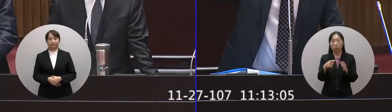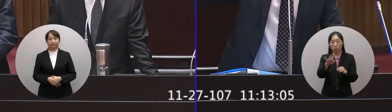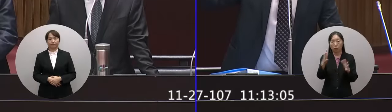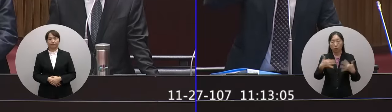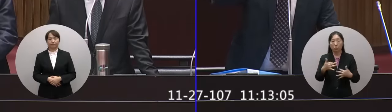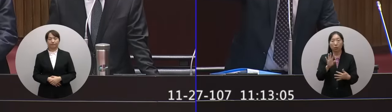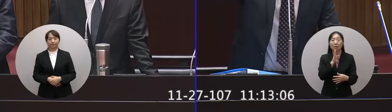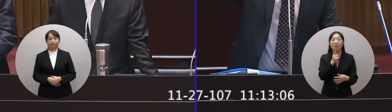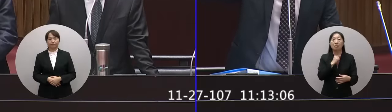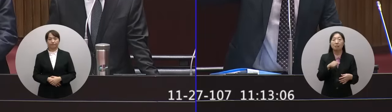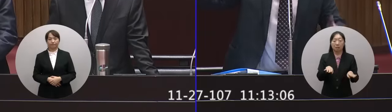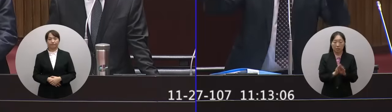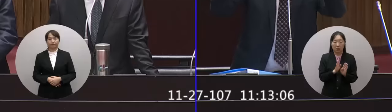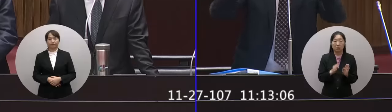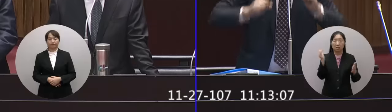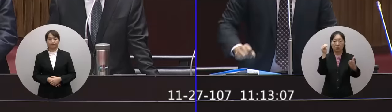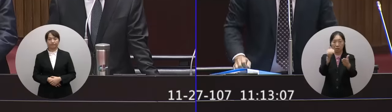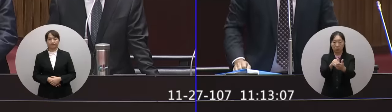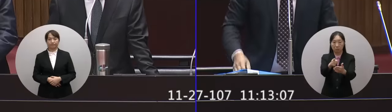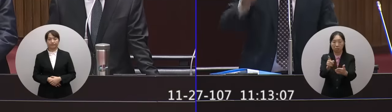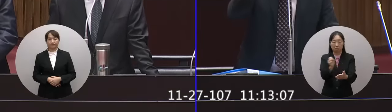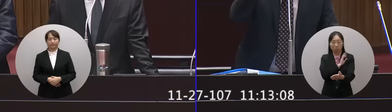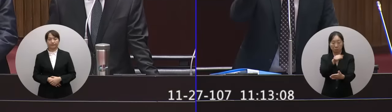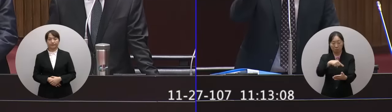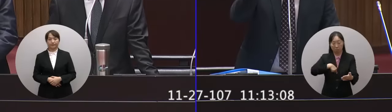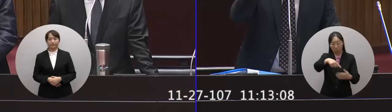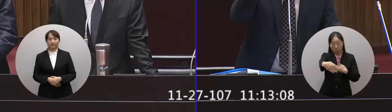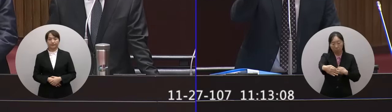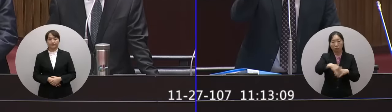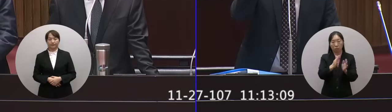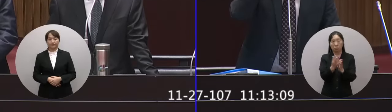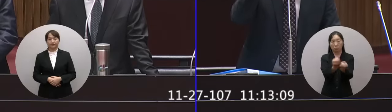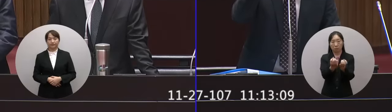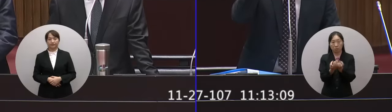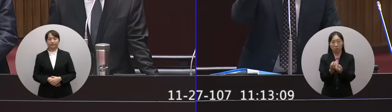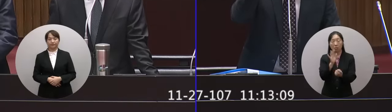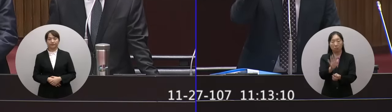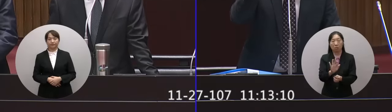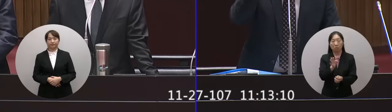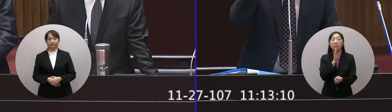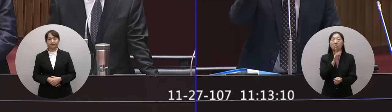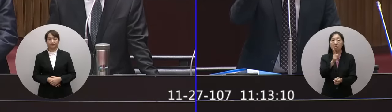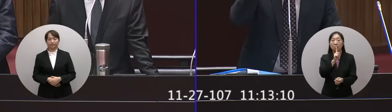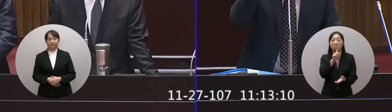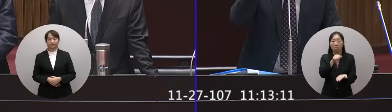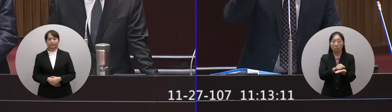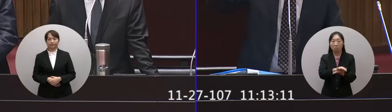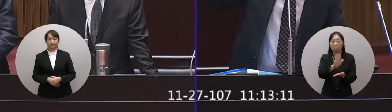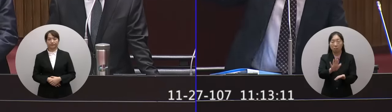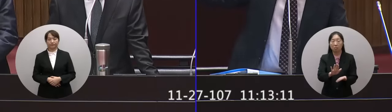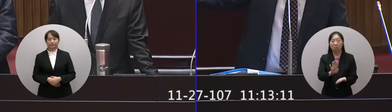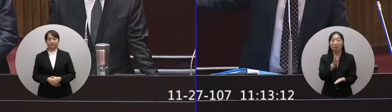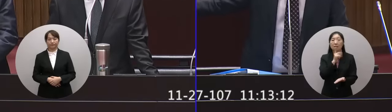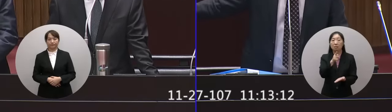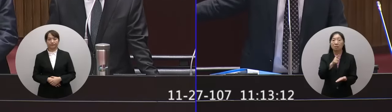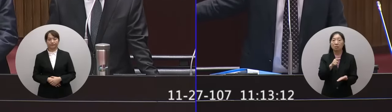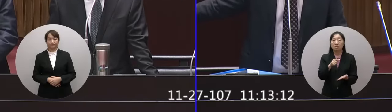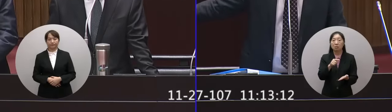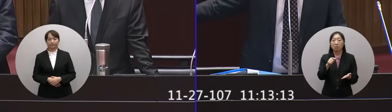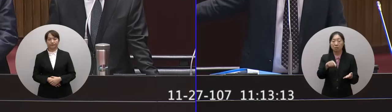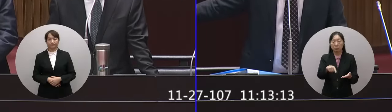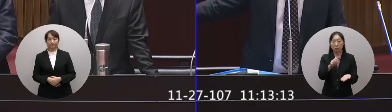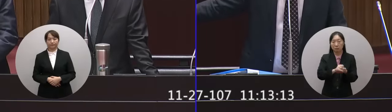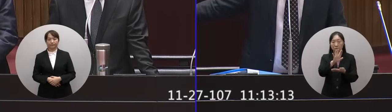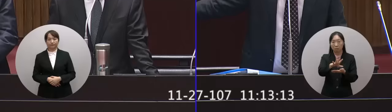束它不斷的發生問題這個有講但是這份調查報告院長請您回去看